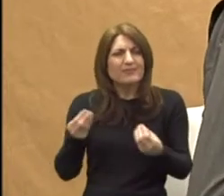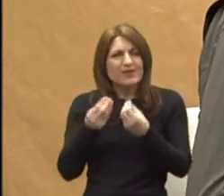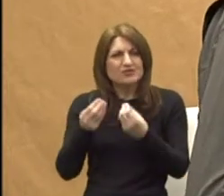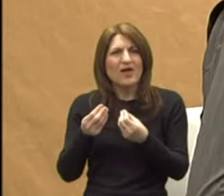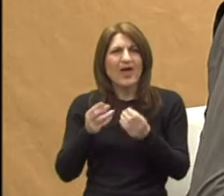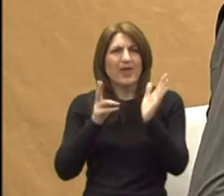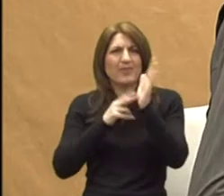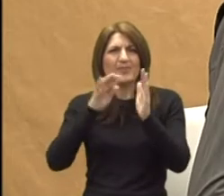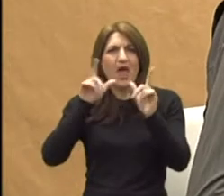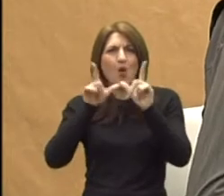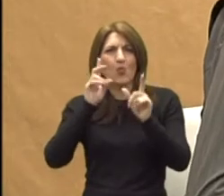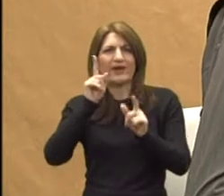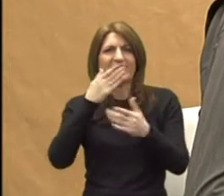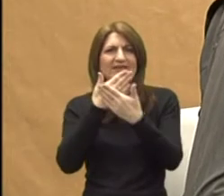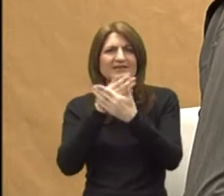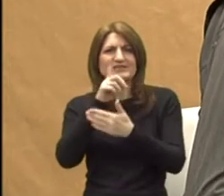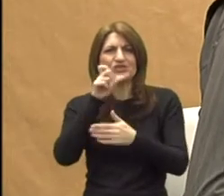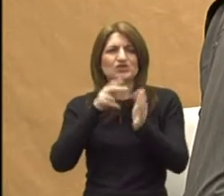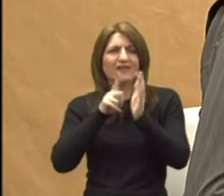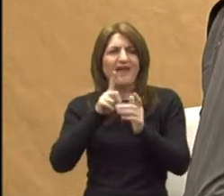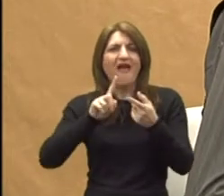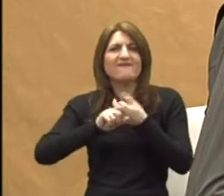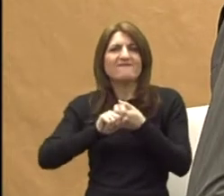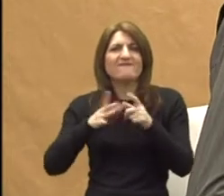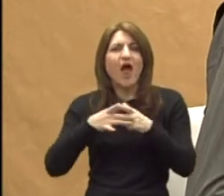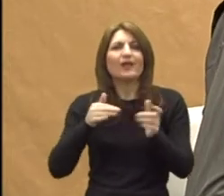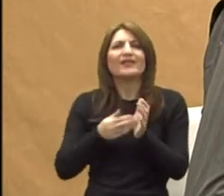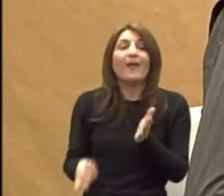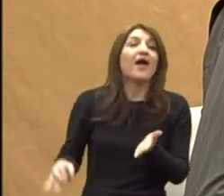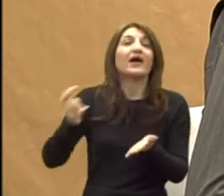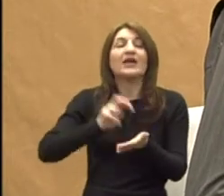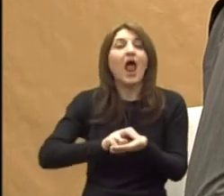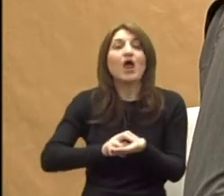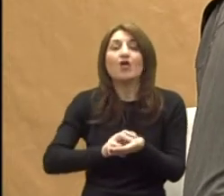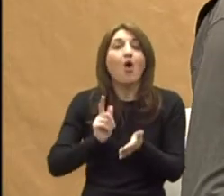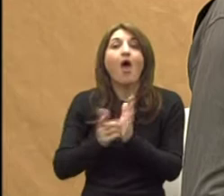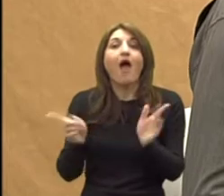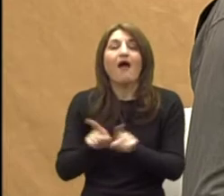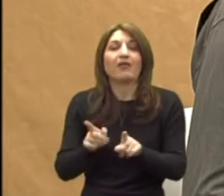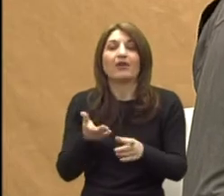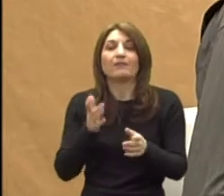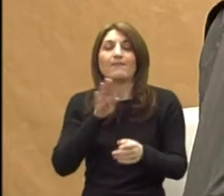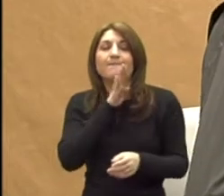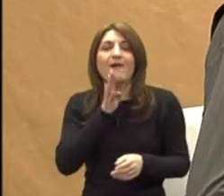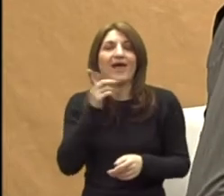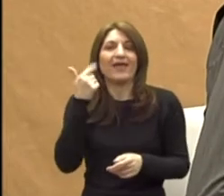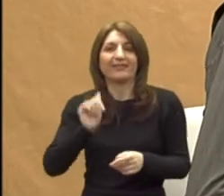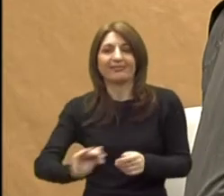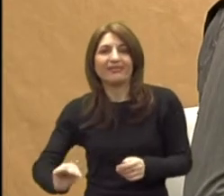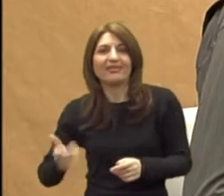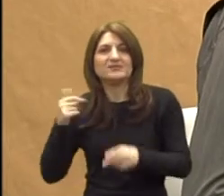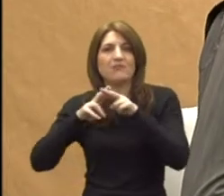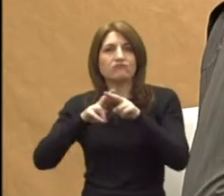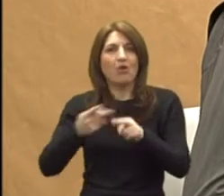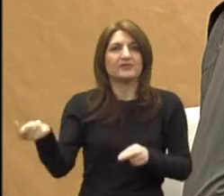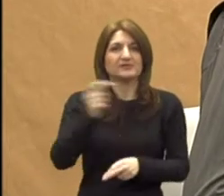počne sa ranom intervencijom. To znači da habilitacija počne odmah nakon dolazka majke i djeteta iz bolnice. Sve te